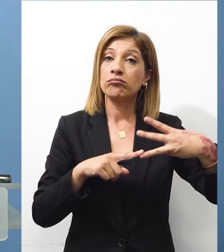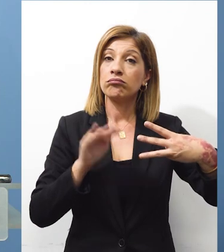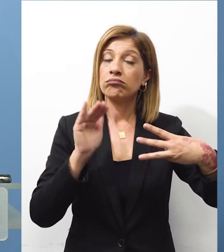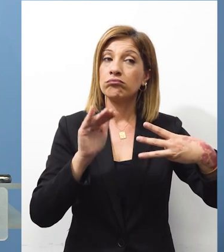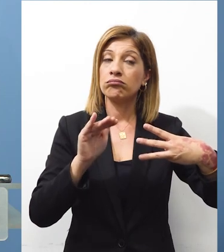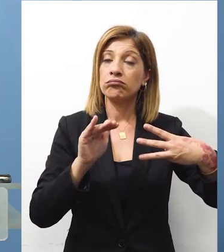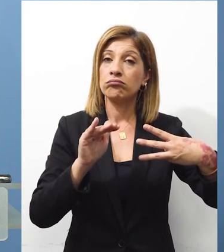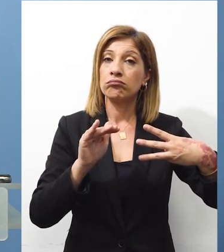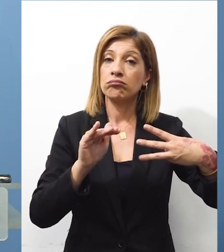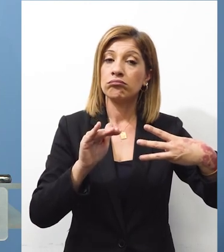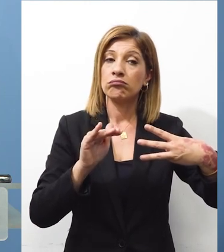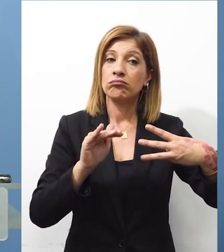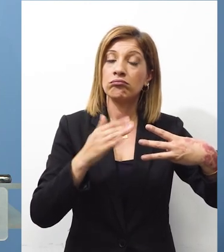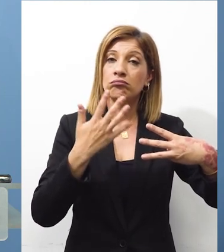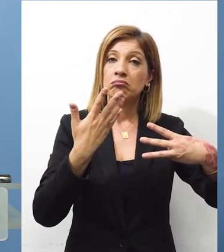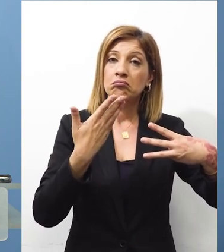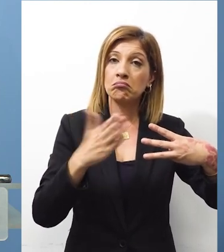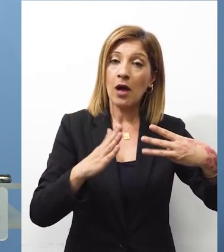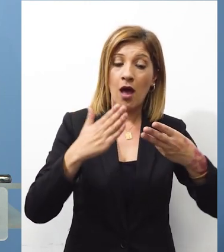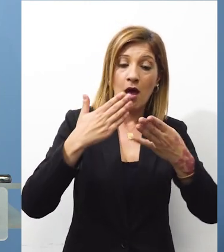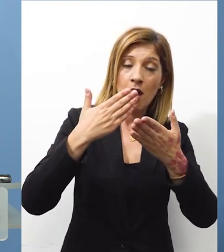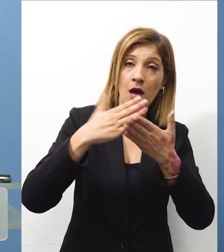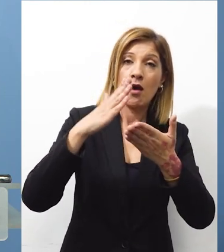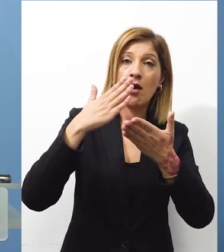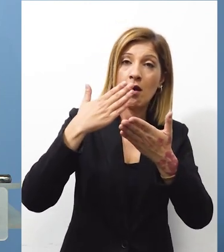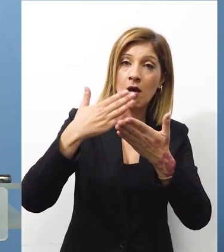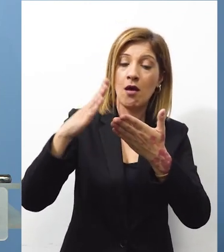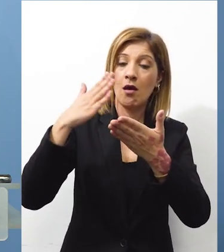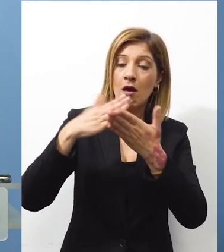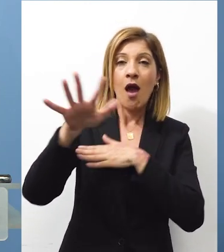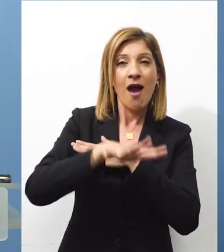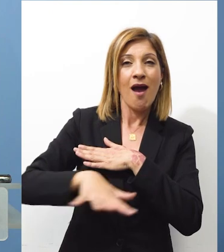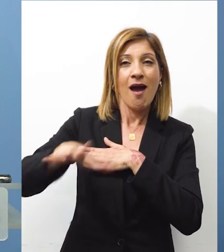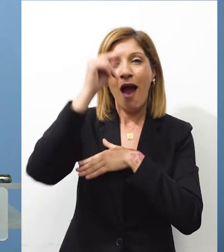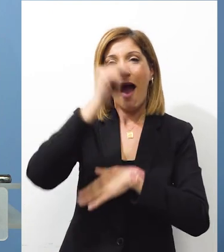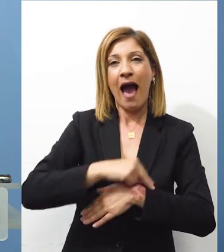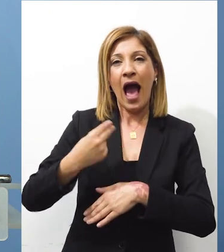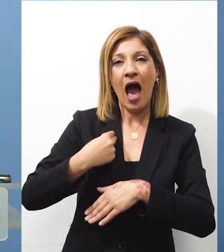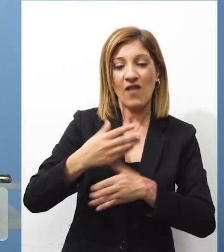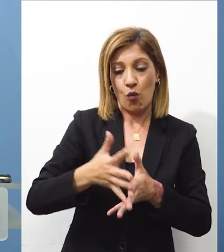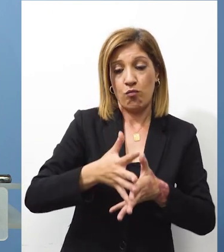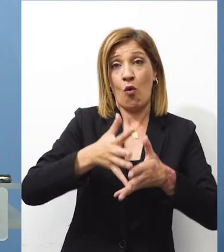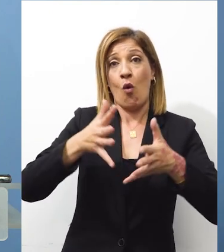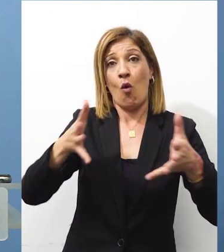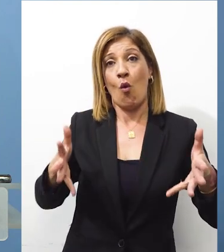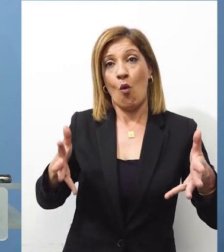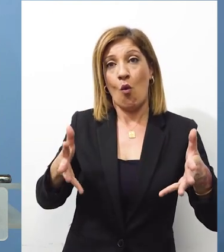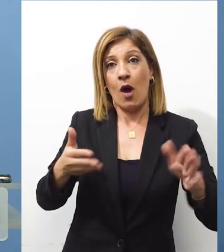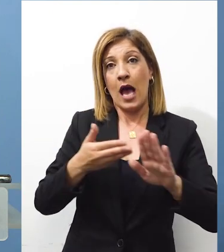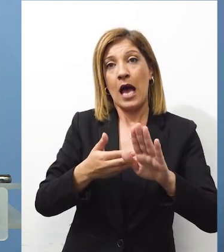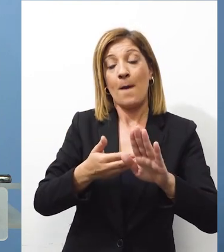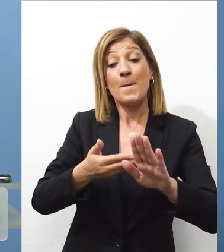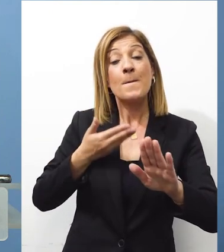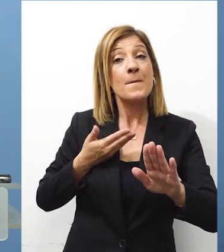Όσα έχουν ανεγερθεί χτίσματα στη Μονία Βακούμ πριν ξεκινήσει πάντα η